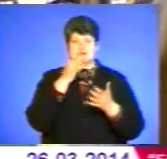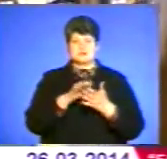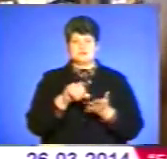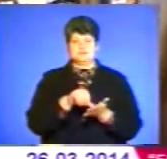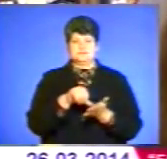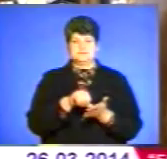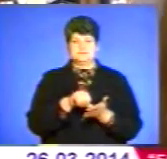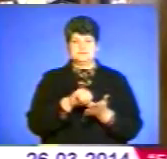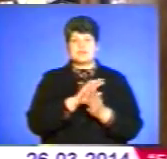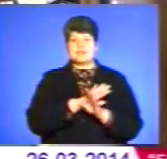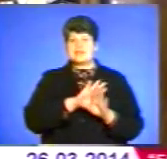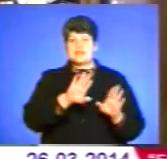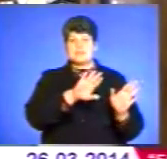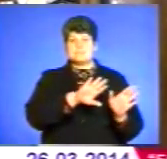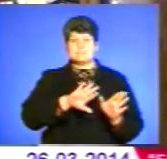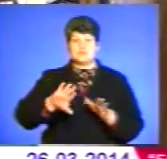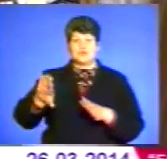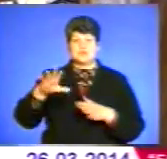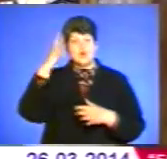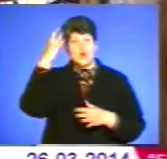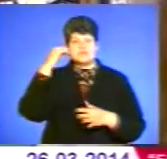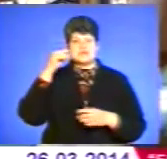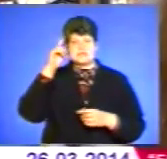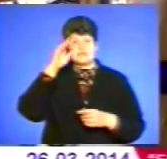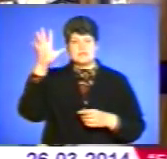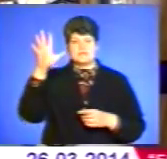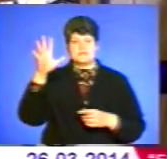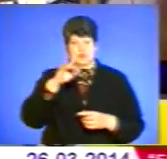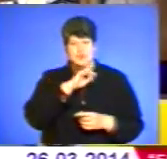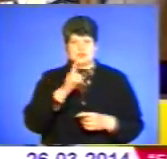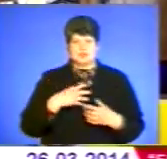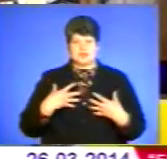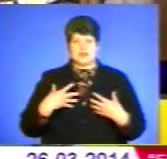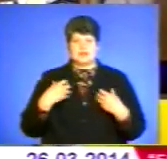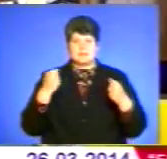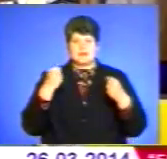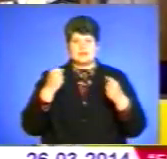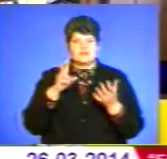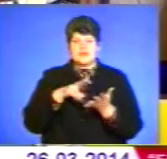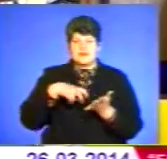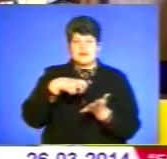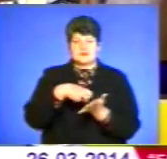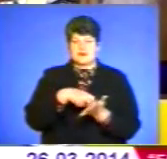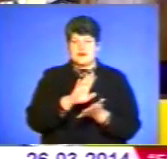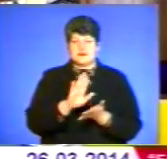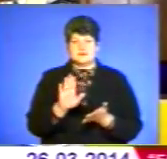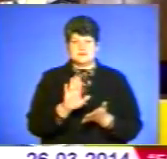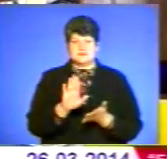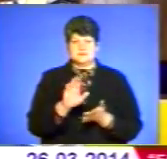«Не минулась козацька я слава, тож кріпись, не хиляй до землі голови.